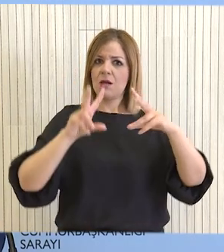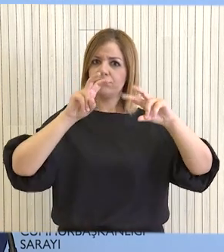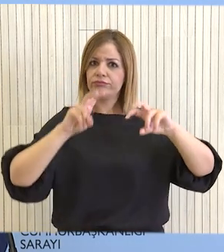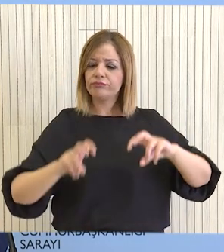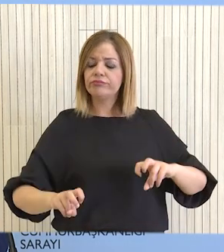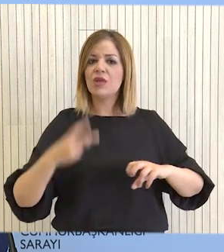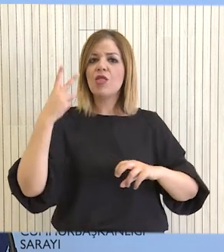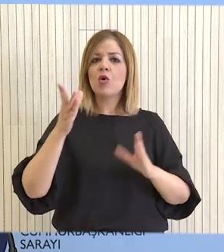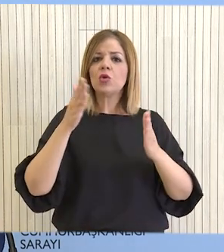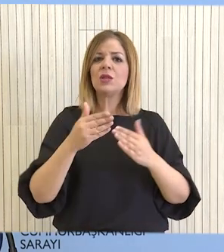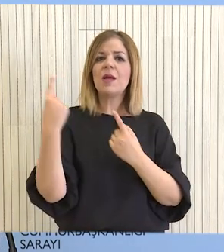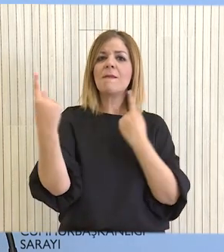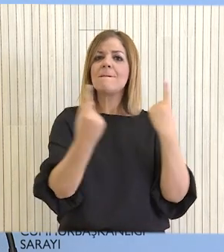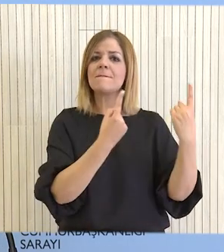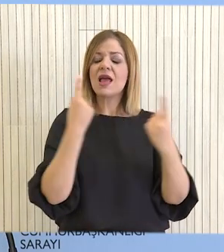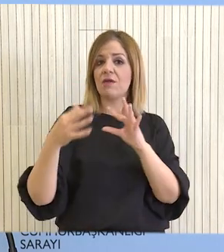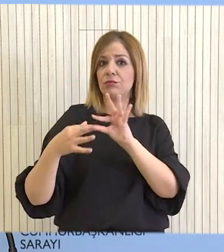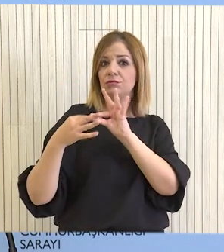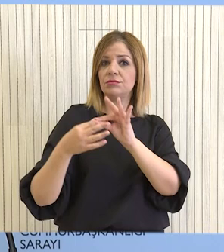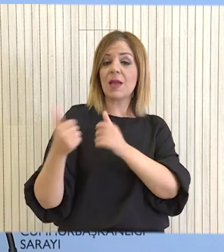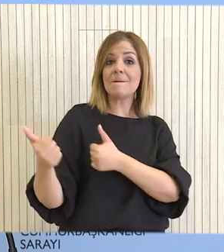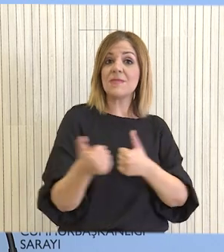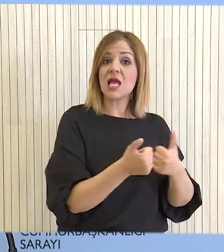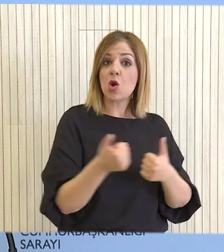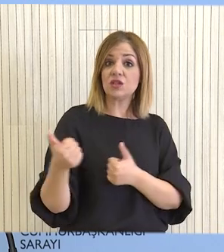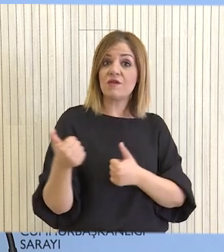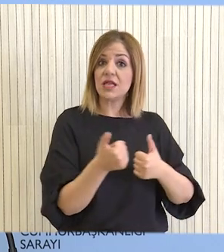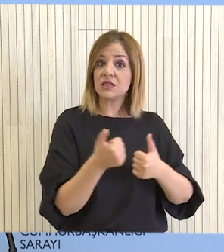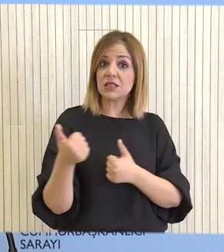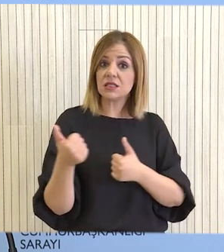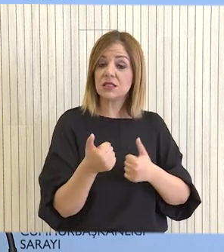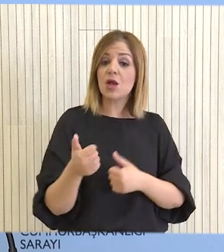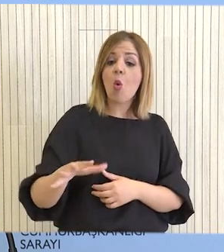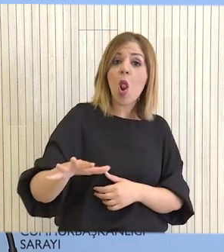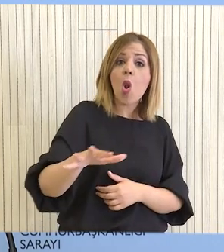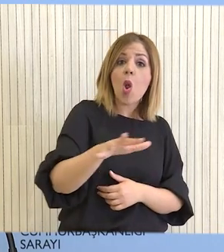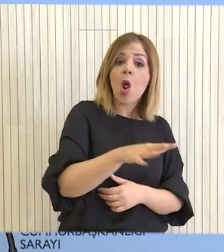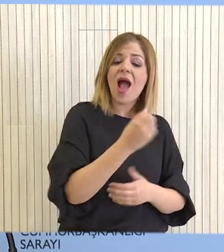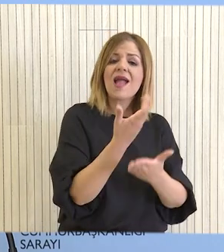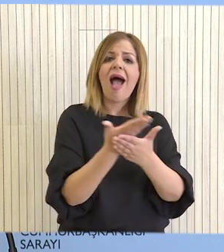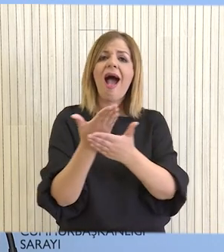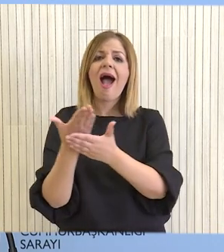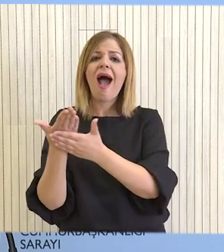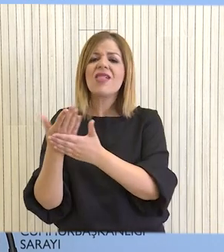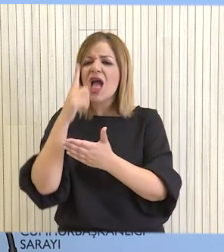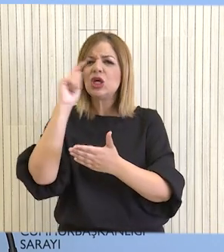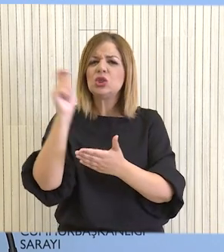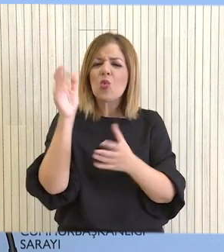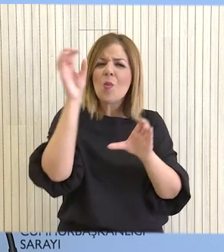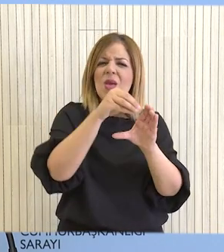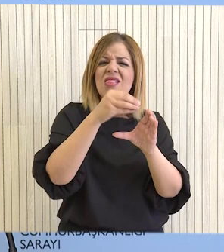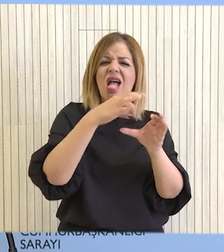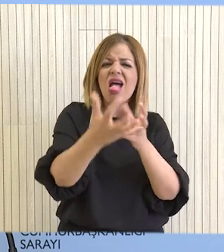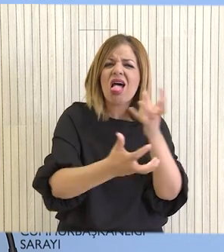επιθεωρήσεις από το Τήμα Περιβάλλοντος σε συνεργασία με την πυροσβεστική υπηρεσία Κύπρου σε όλες τις ατεδοτημένες μονάδες διαχείρισης αποβλήτων υψηλού